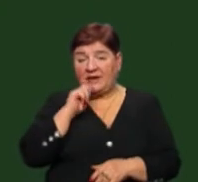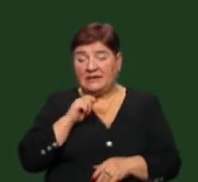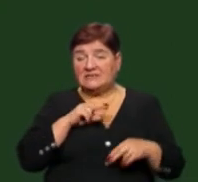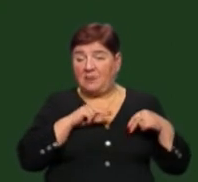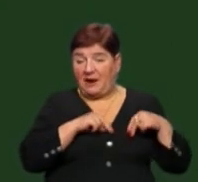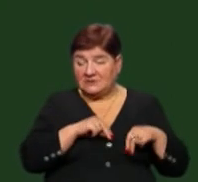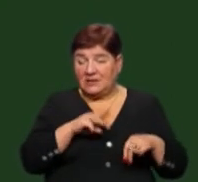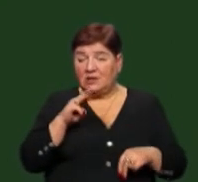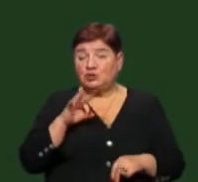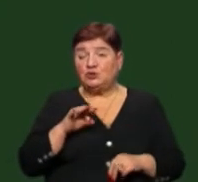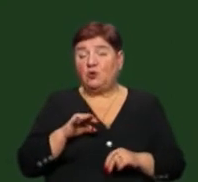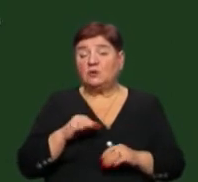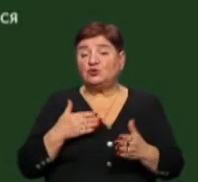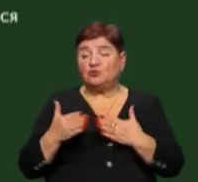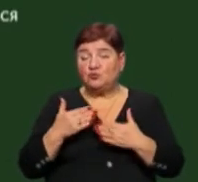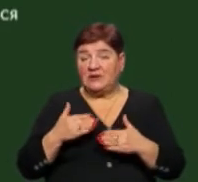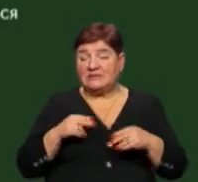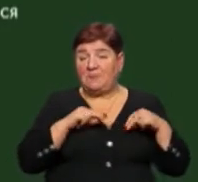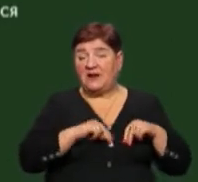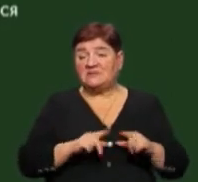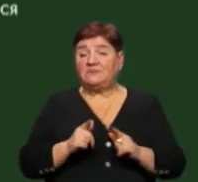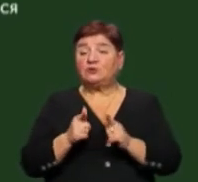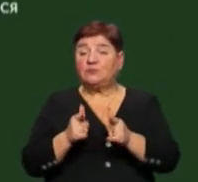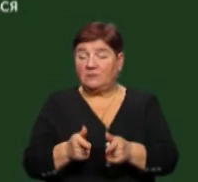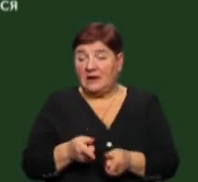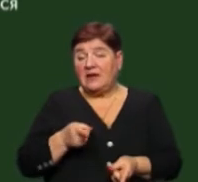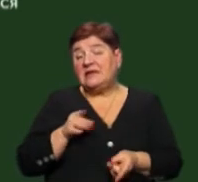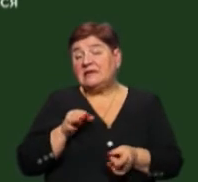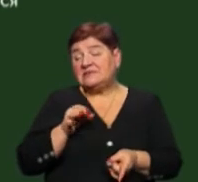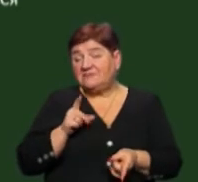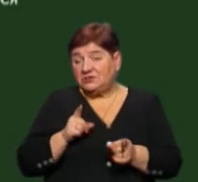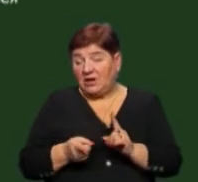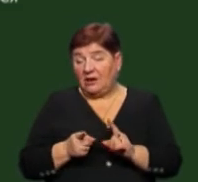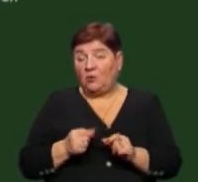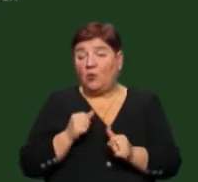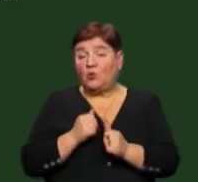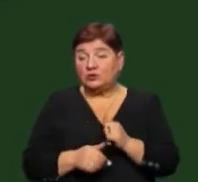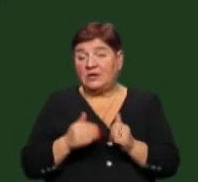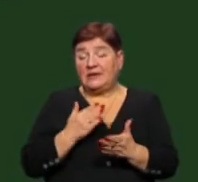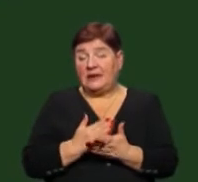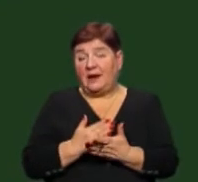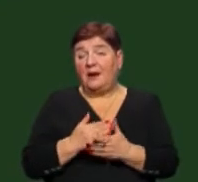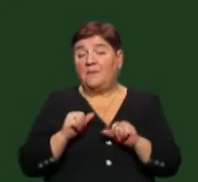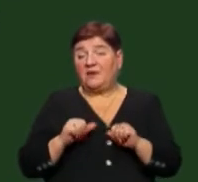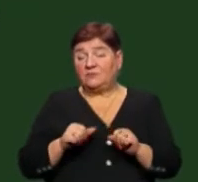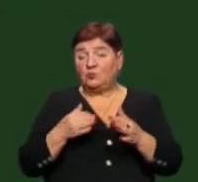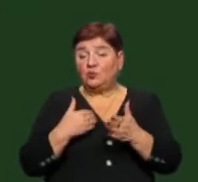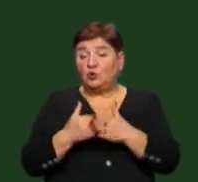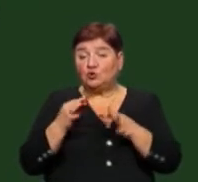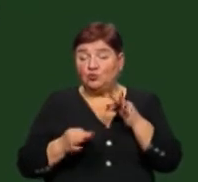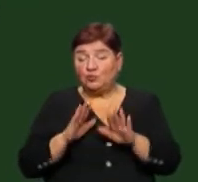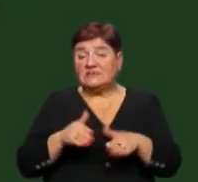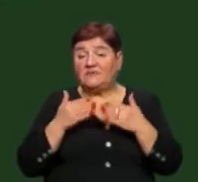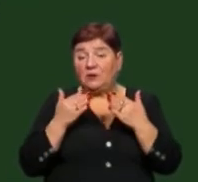питань праці. Це все, що стосується реклами з послуг працевлаштування. І, звичайно, кожен має право звернутися до суду за захистом своїх